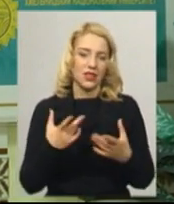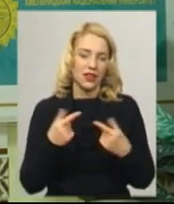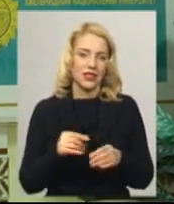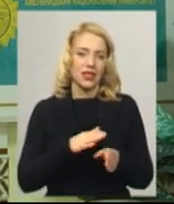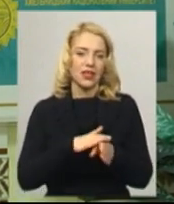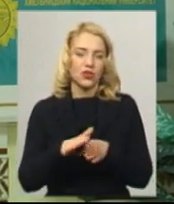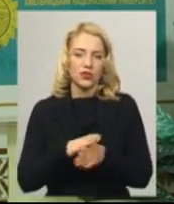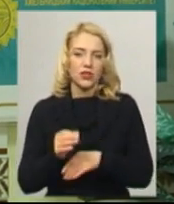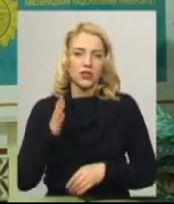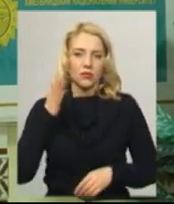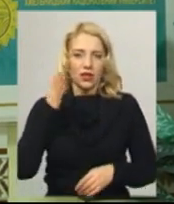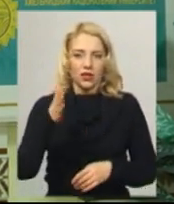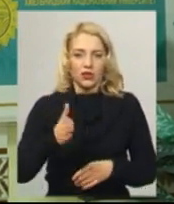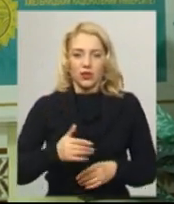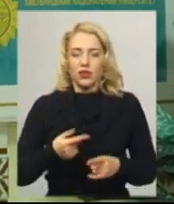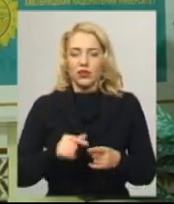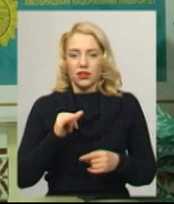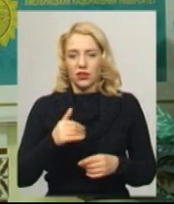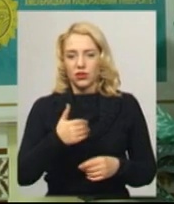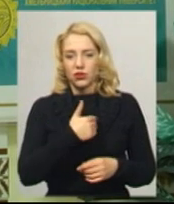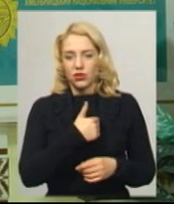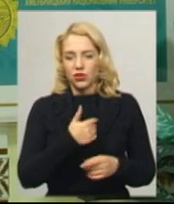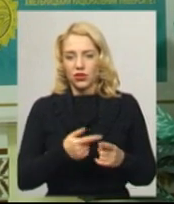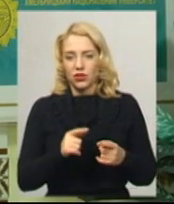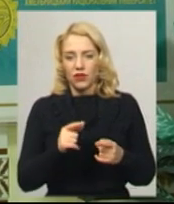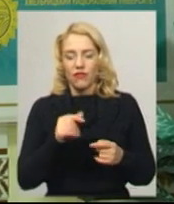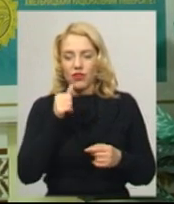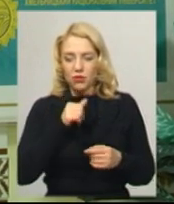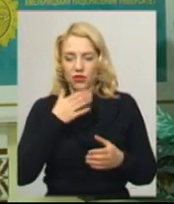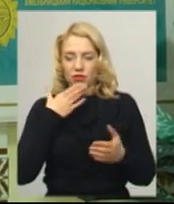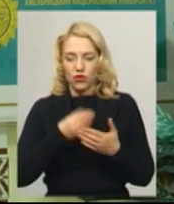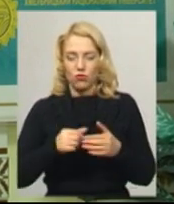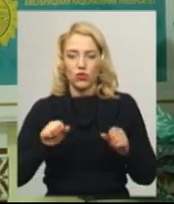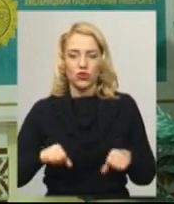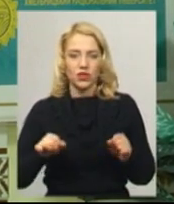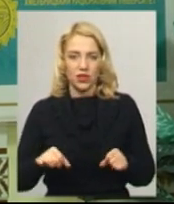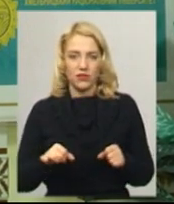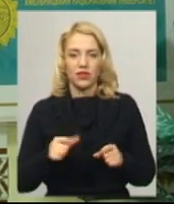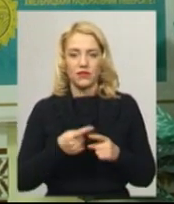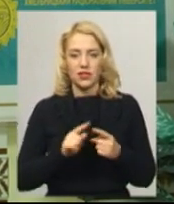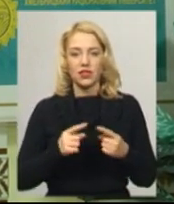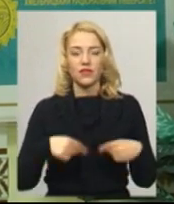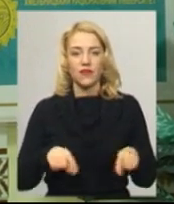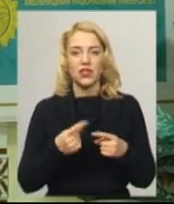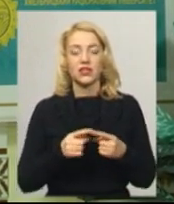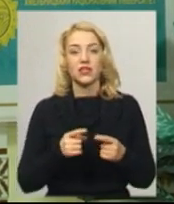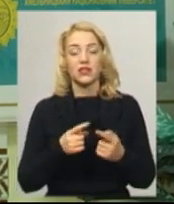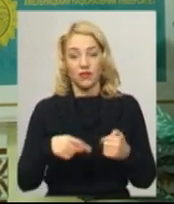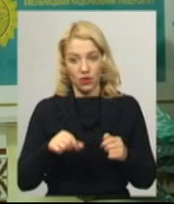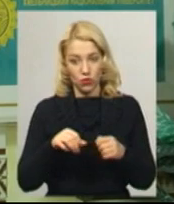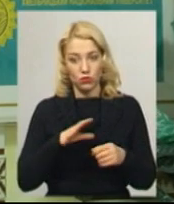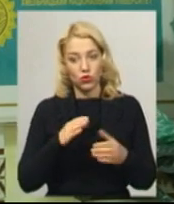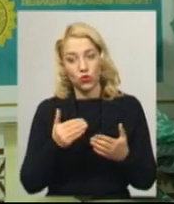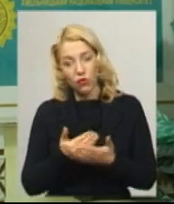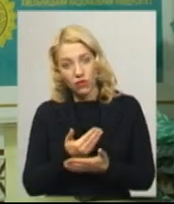подальшому. Хочу випробувати цю можливість в цій сфері. Ця сфера, можливо, нова,